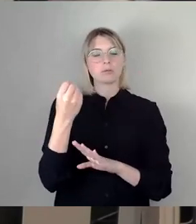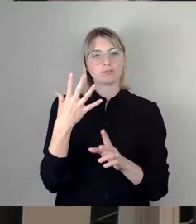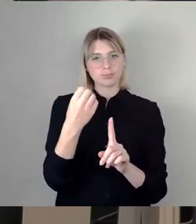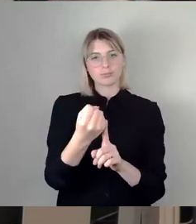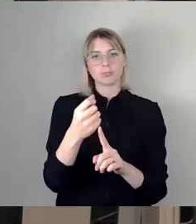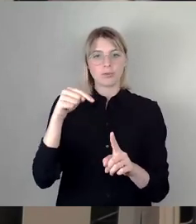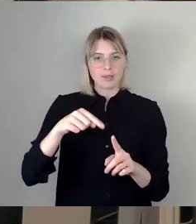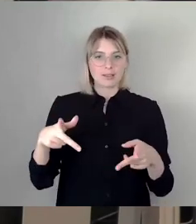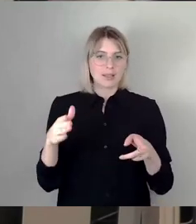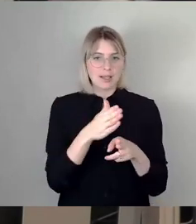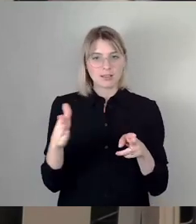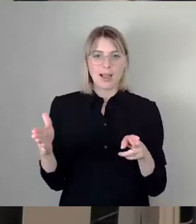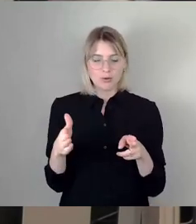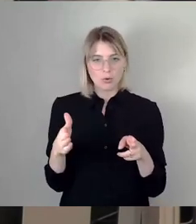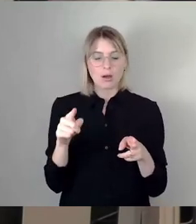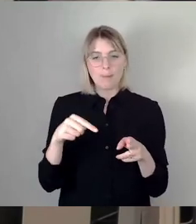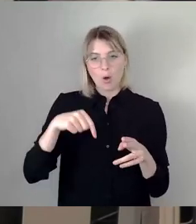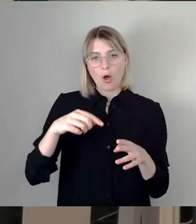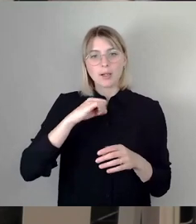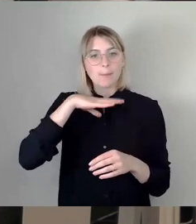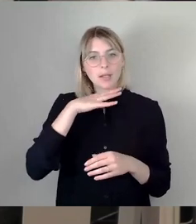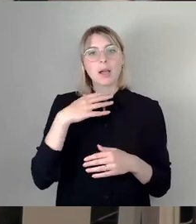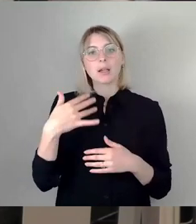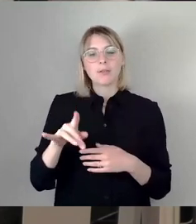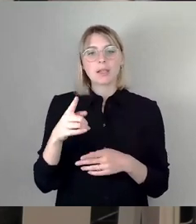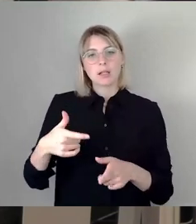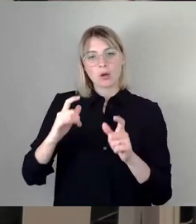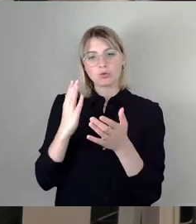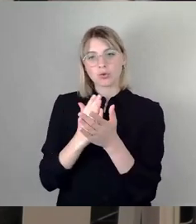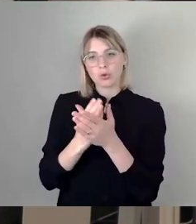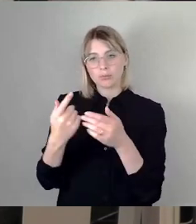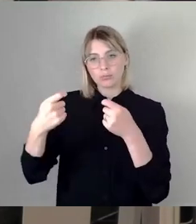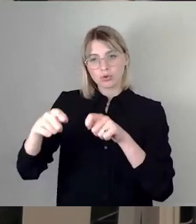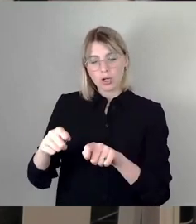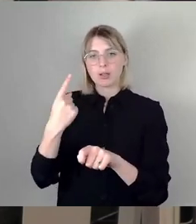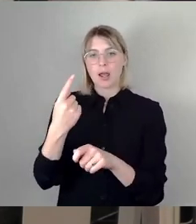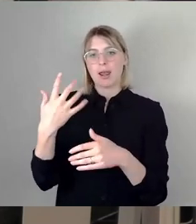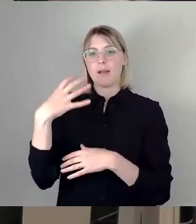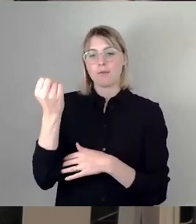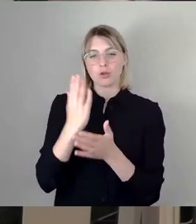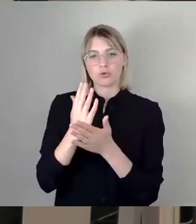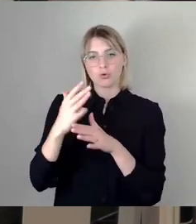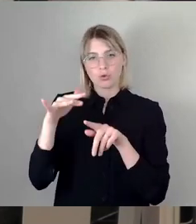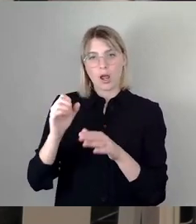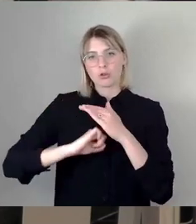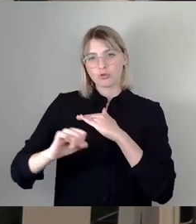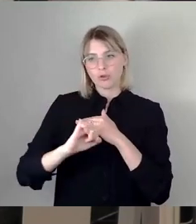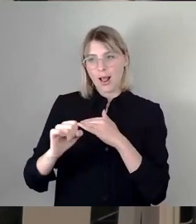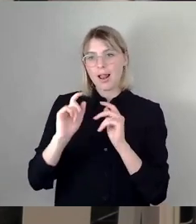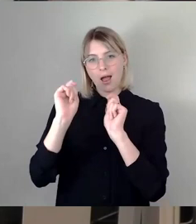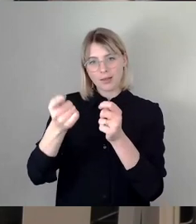heute Morgen, heute Mittag im Ausschuss jetzt hier schon beschlossen, also einen Erfolg haben Sie schon, dass es so schnell geht, also einer der schnellsten Anträge.